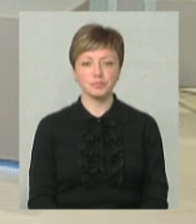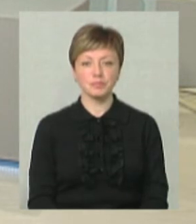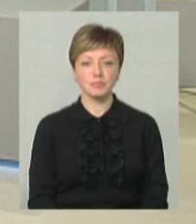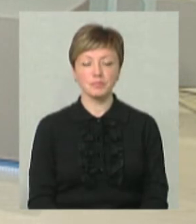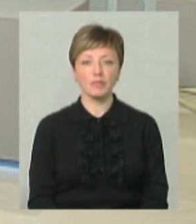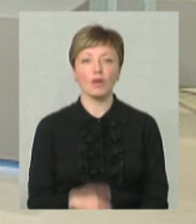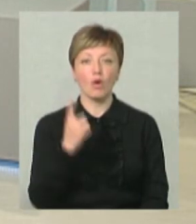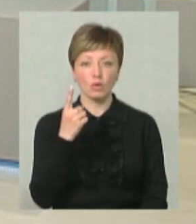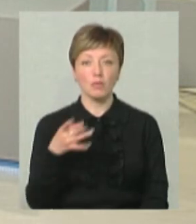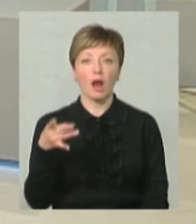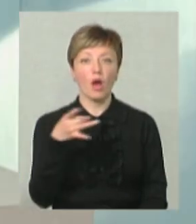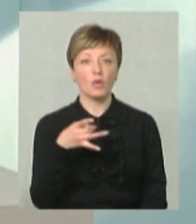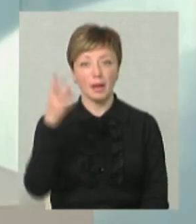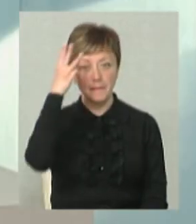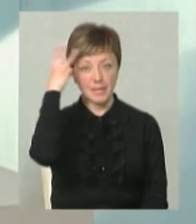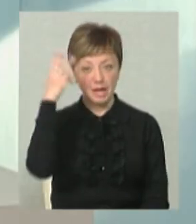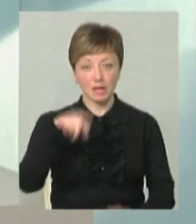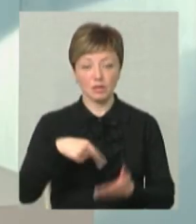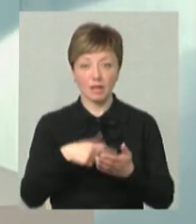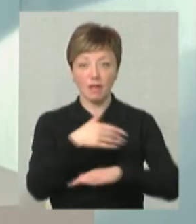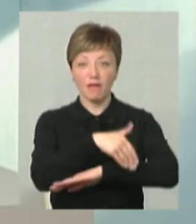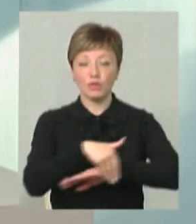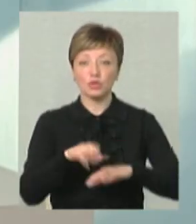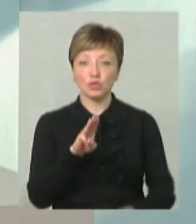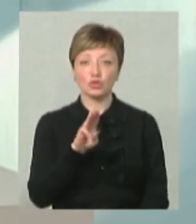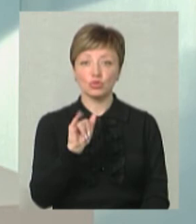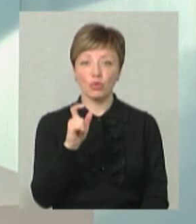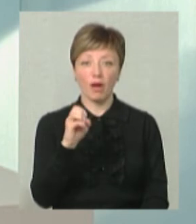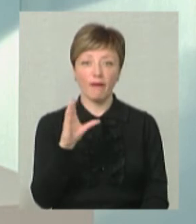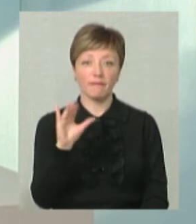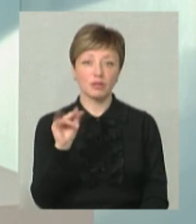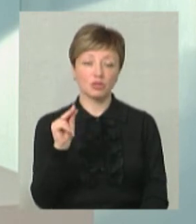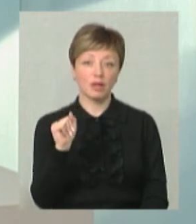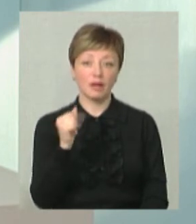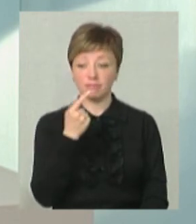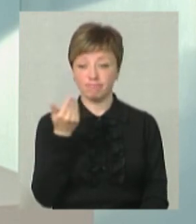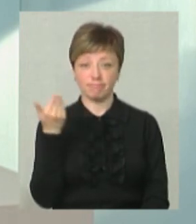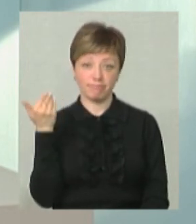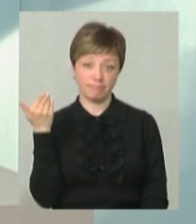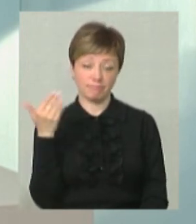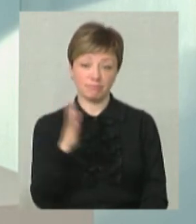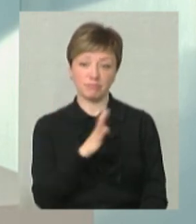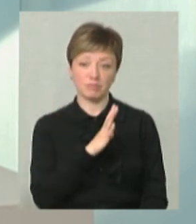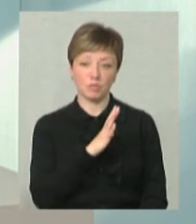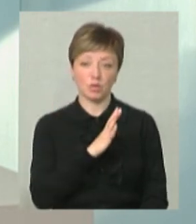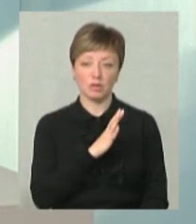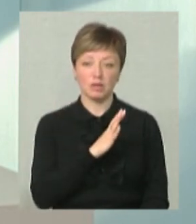одному з мікрорайонів Хмельницького, точніше на вулиці Романа Шухевича, деякий час тому були